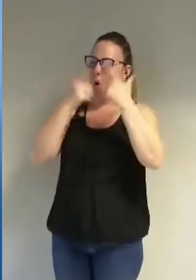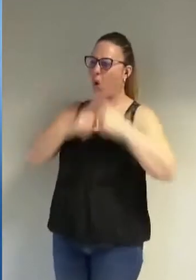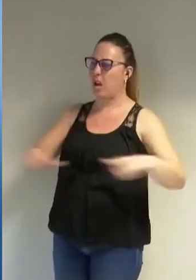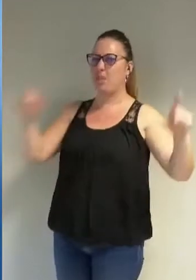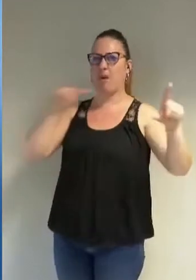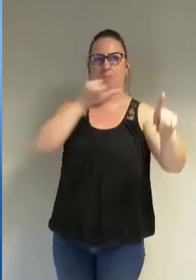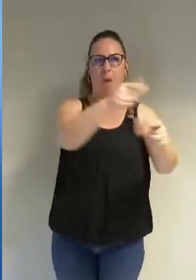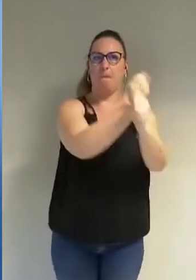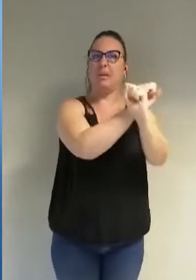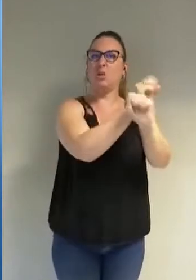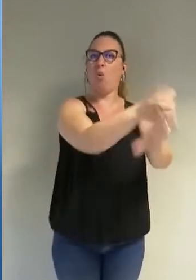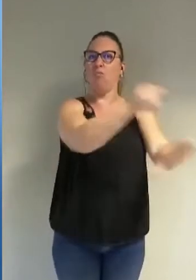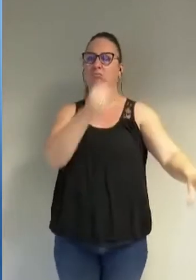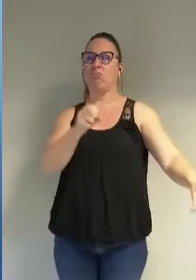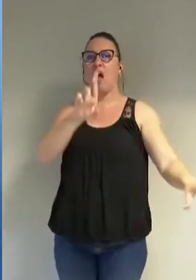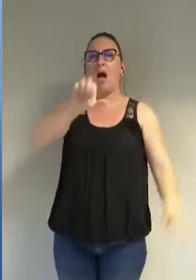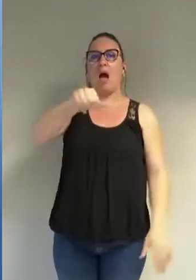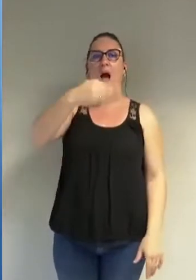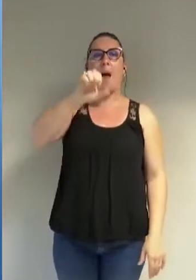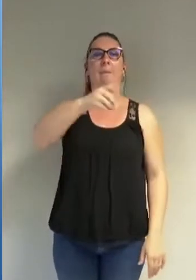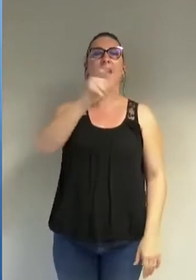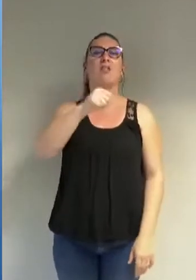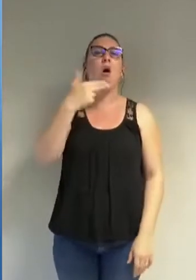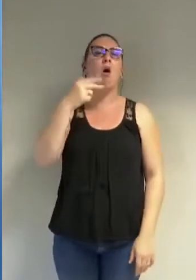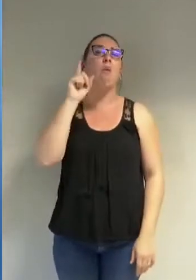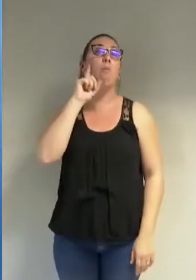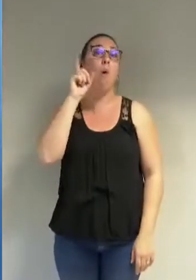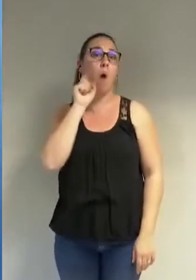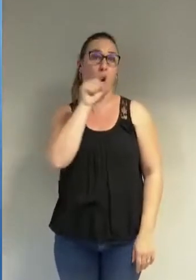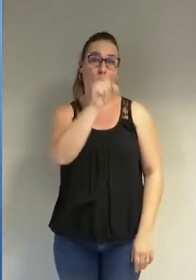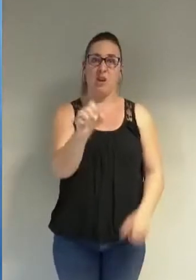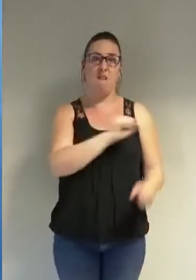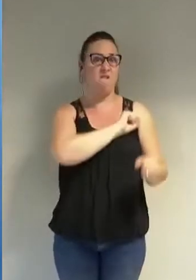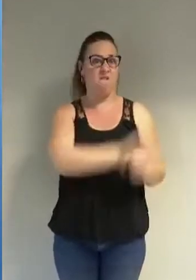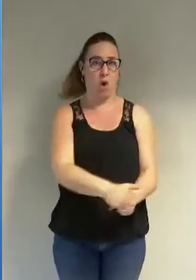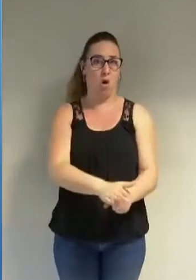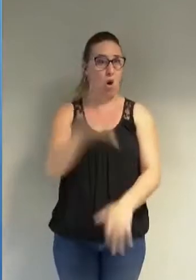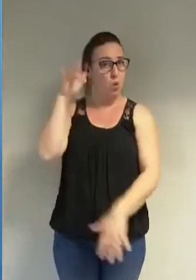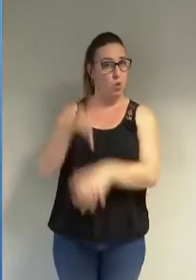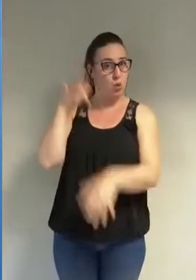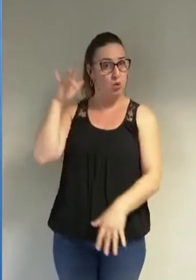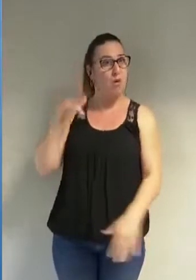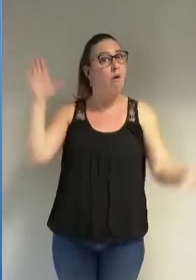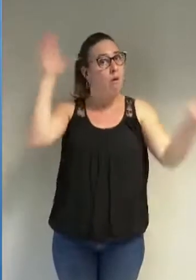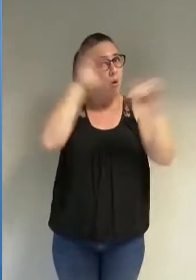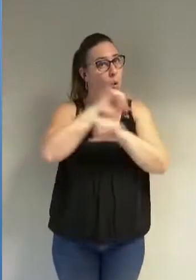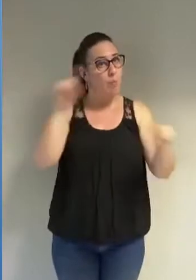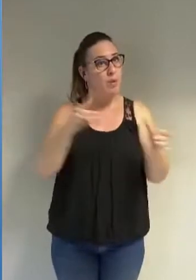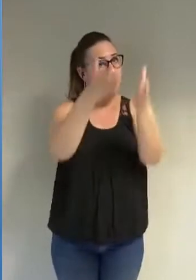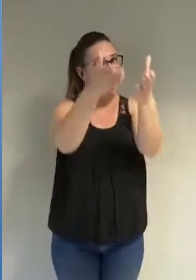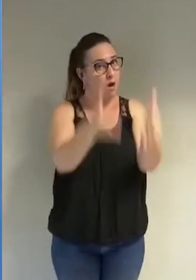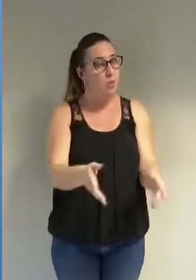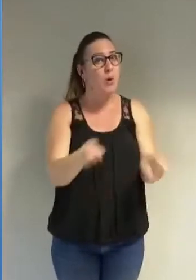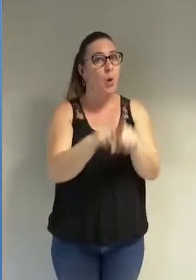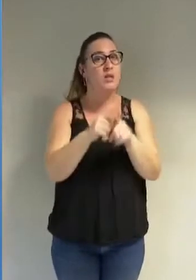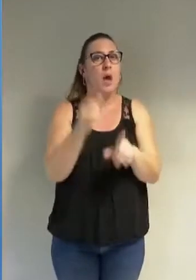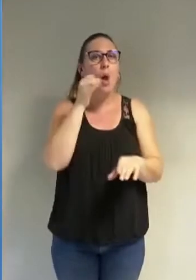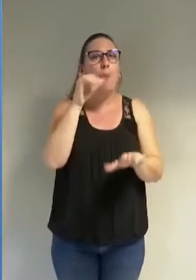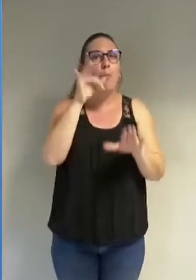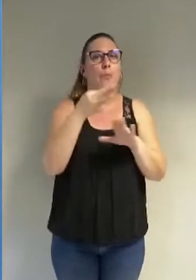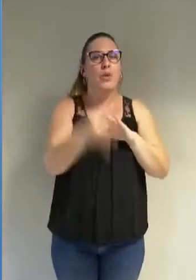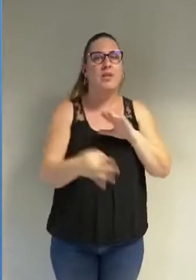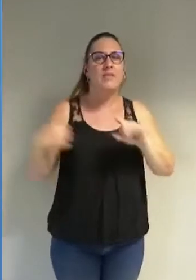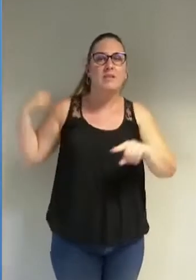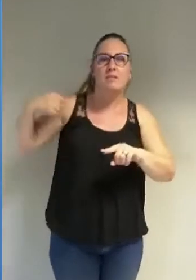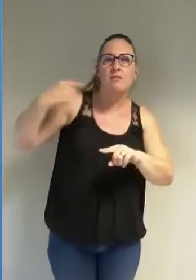Tariq Ramadan incarcéré après avoir été mis en examen pour viol et qui ne l'oublions pas est le petit-fils du fondateur des